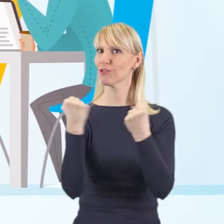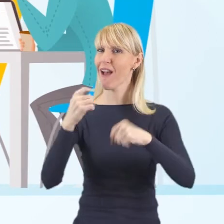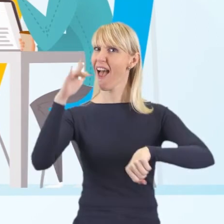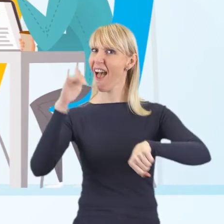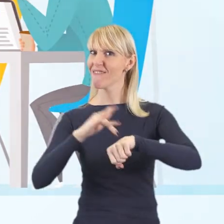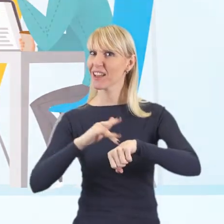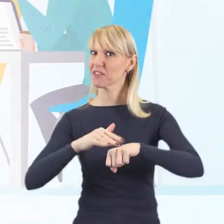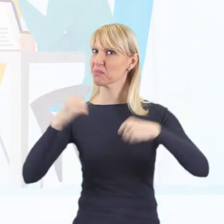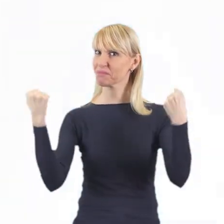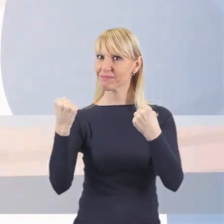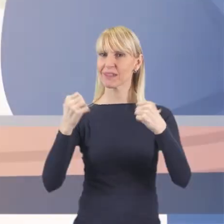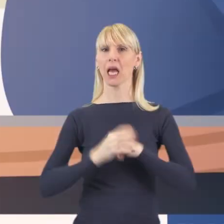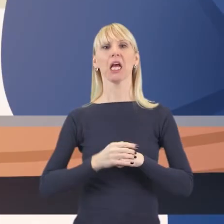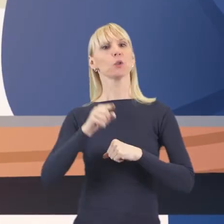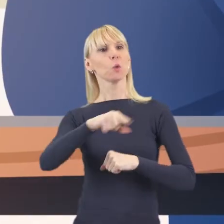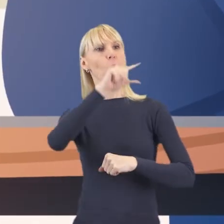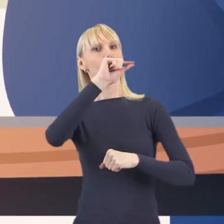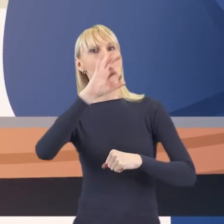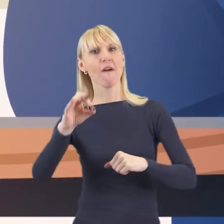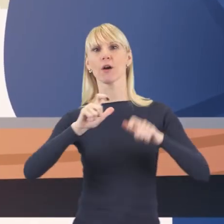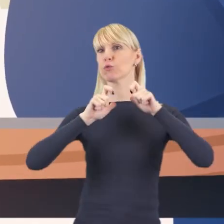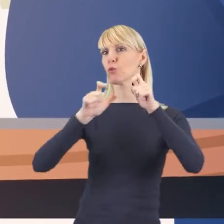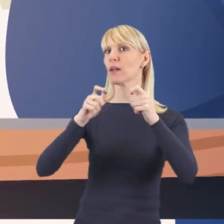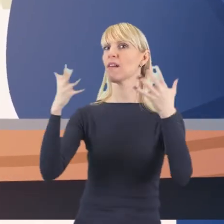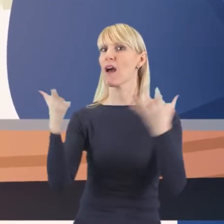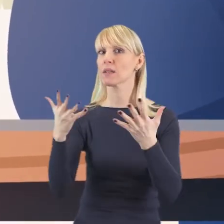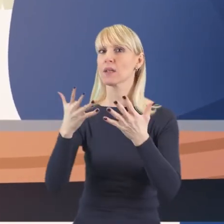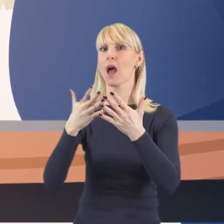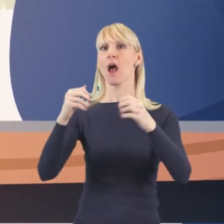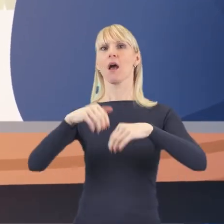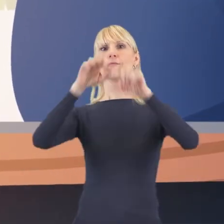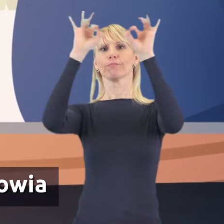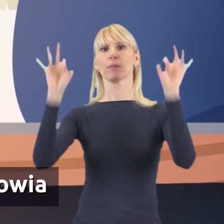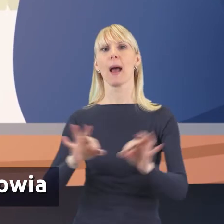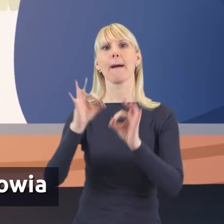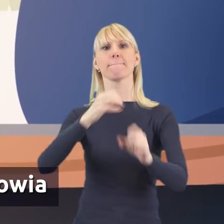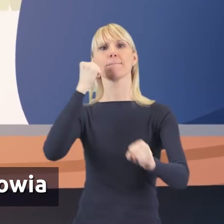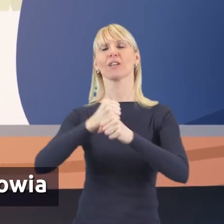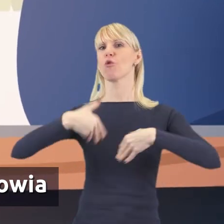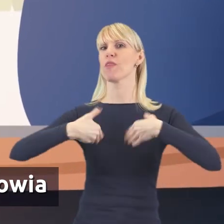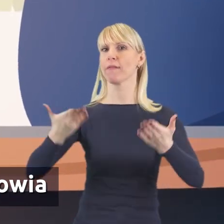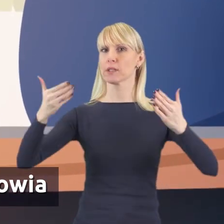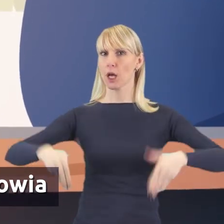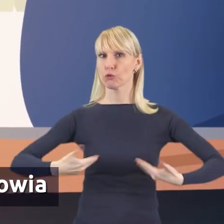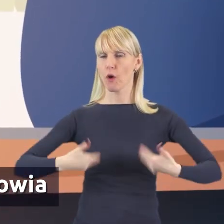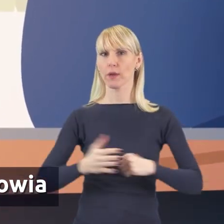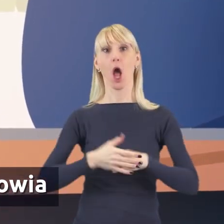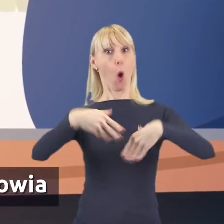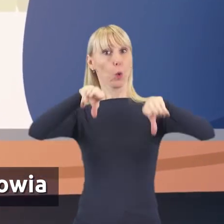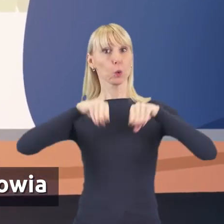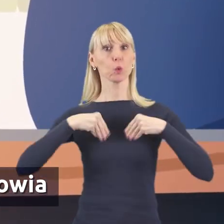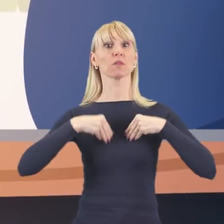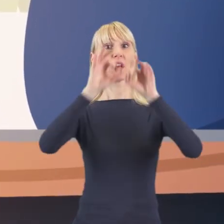i efektywny. Paweł zgłasza swoją firmę do programu Pracodawca Zdrowia. Wie, że uzyskując certyfikat